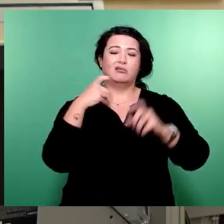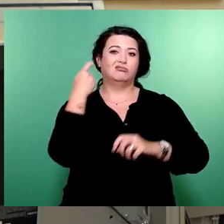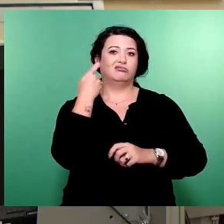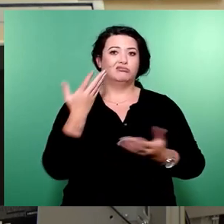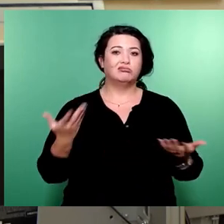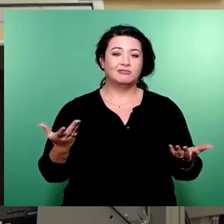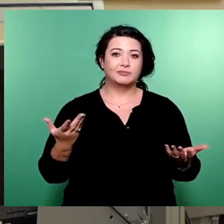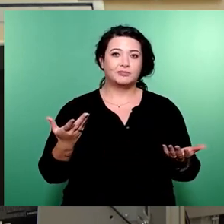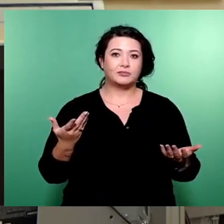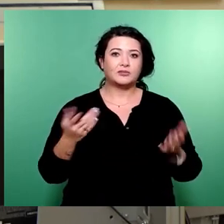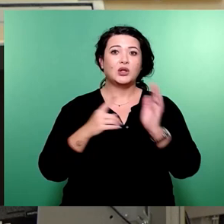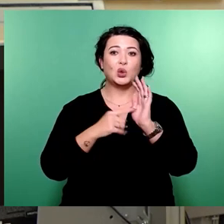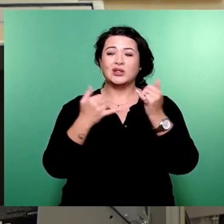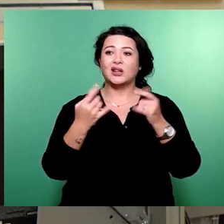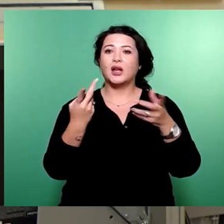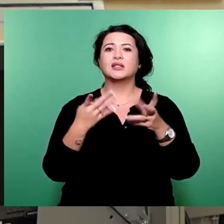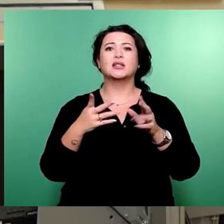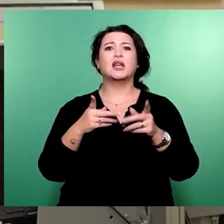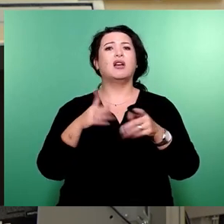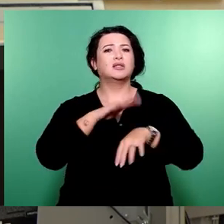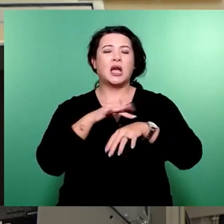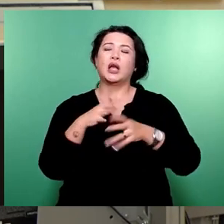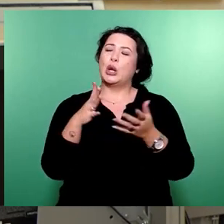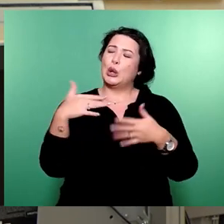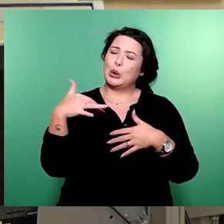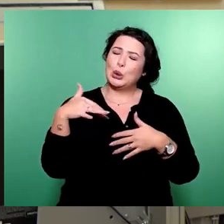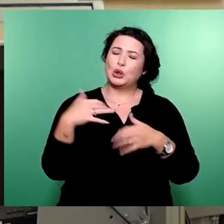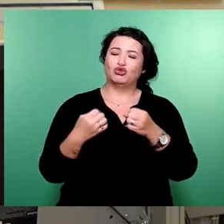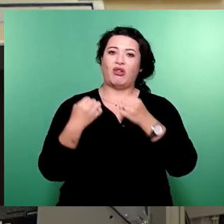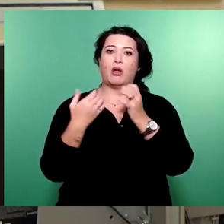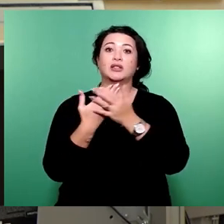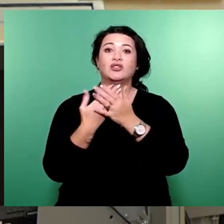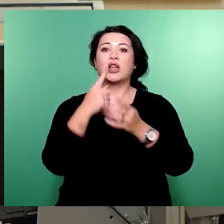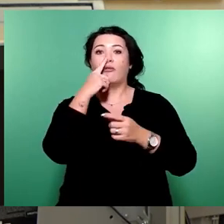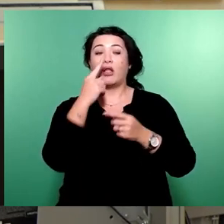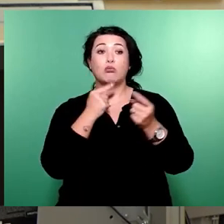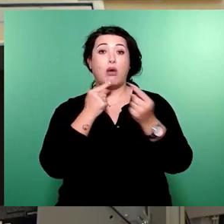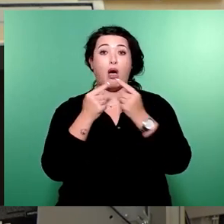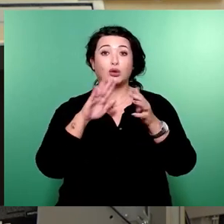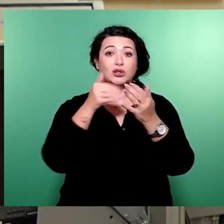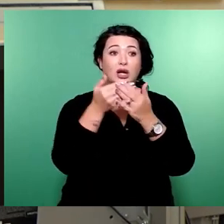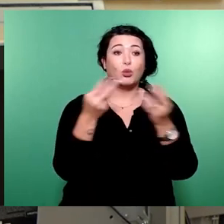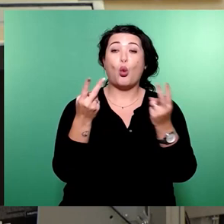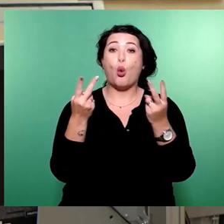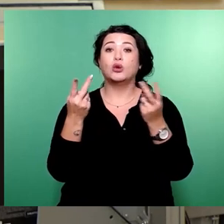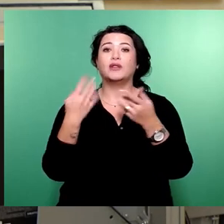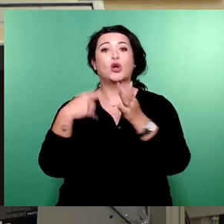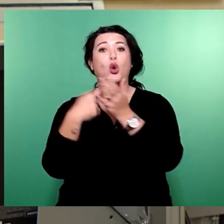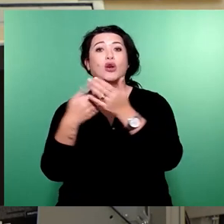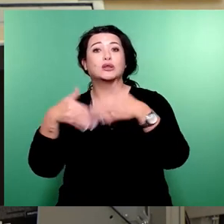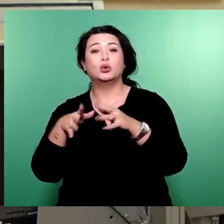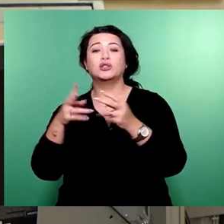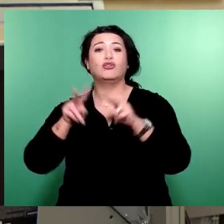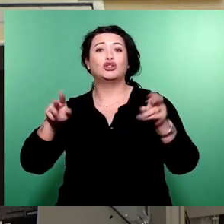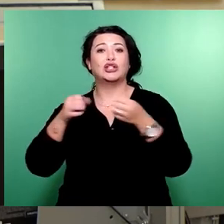angespannten Zeiten wie diesen sind eben Beratungsangebote oder auch die Teilnahme an kostenlosen Aktionen in der